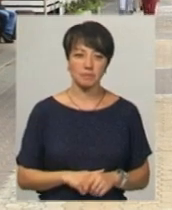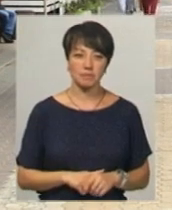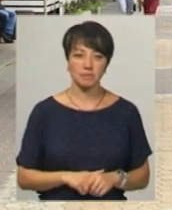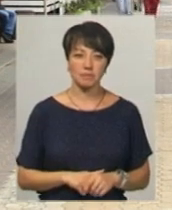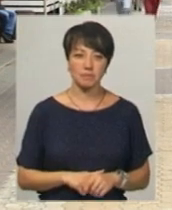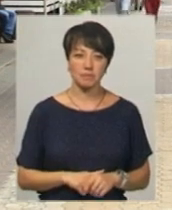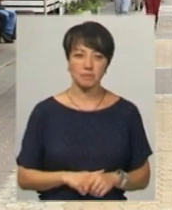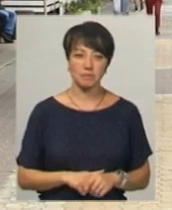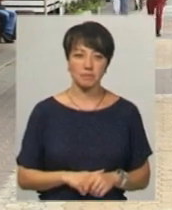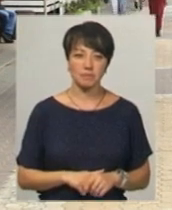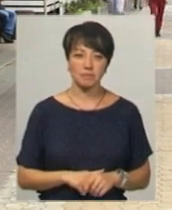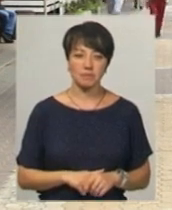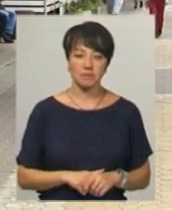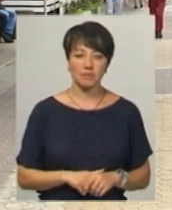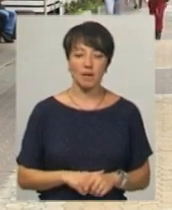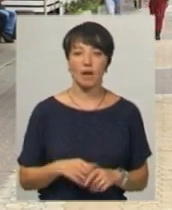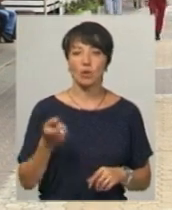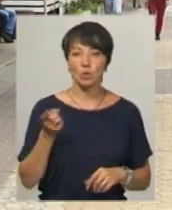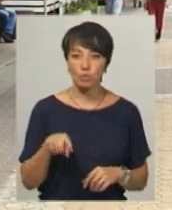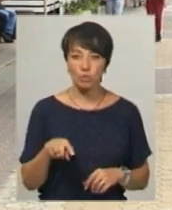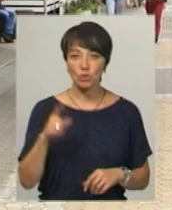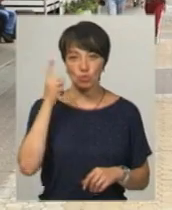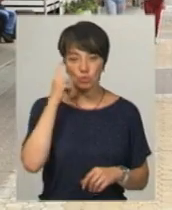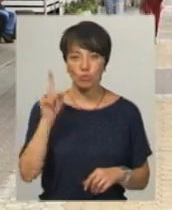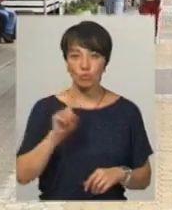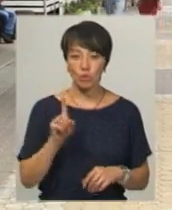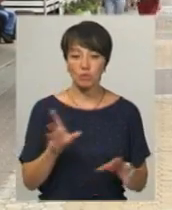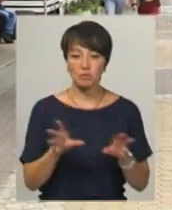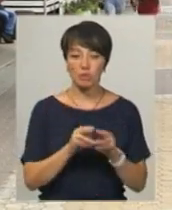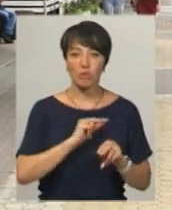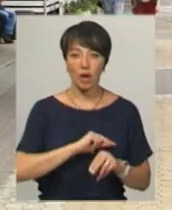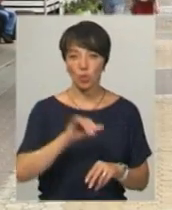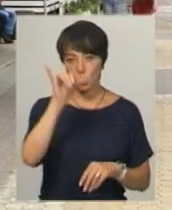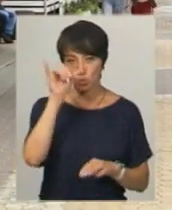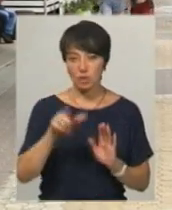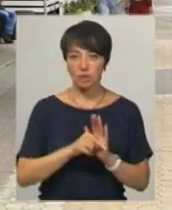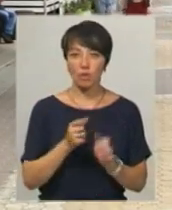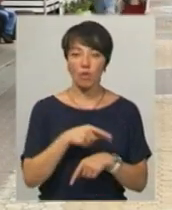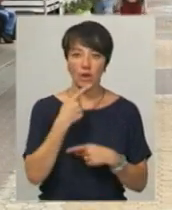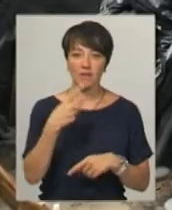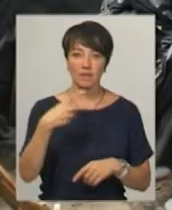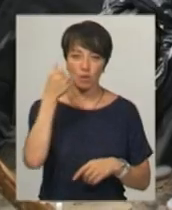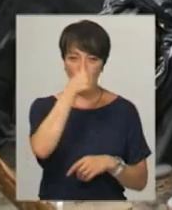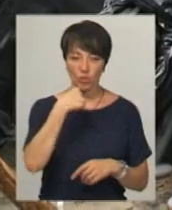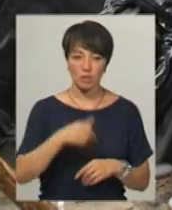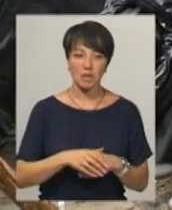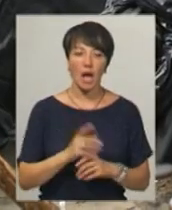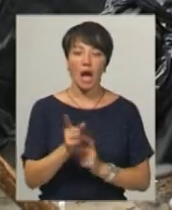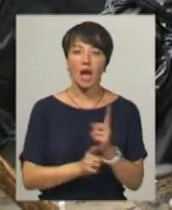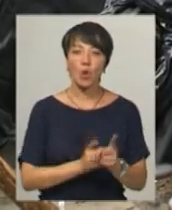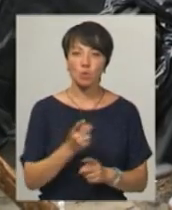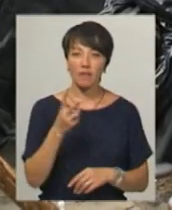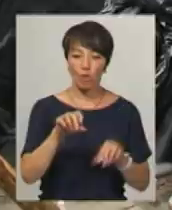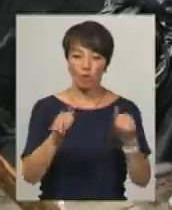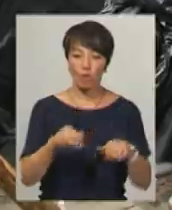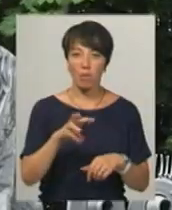серйозні пошкодження. Тому, думаю, що про співпрацю з училищем будемо вже говорити у 2020 році. Нагадаю, реконструкцію